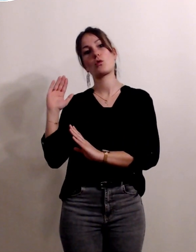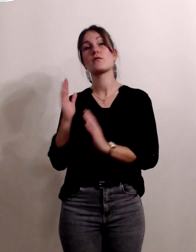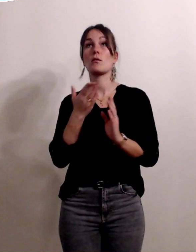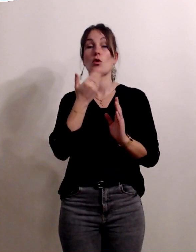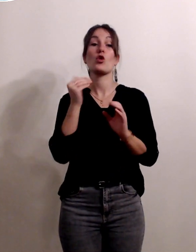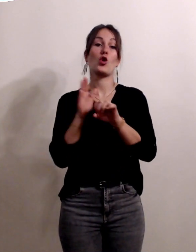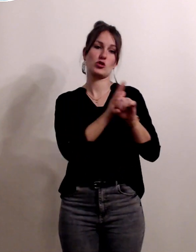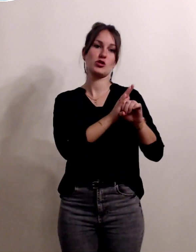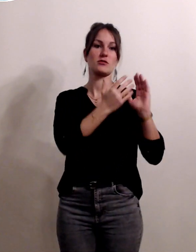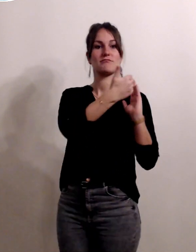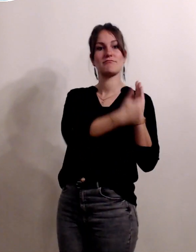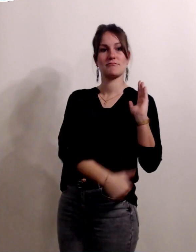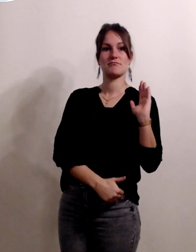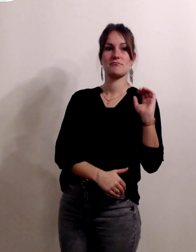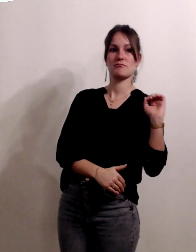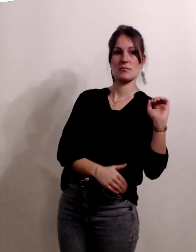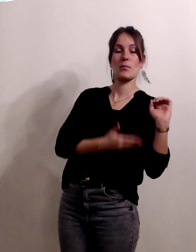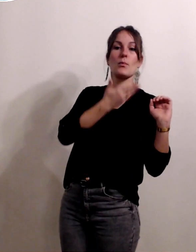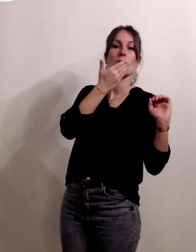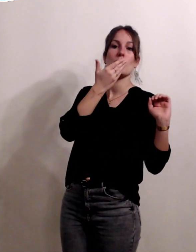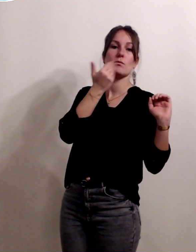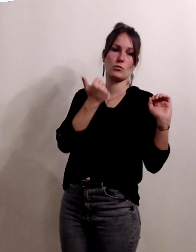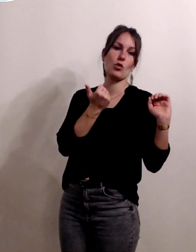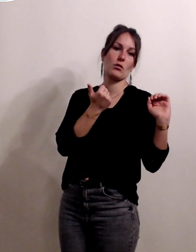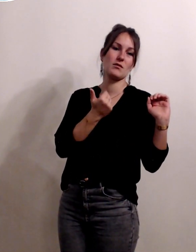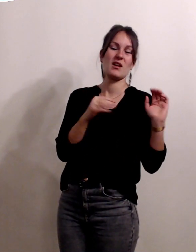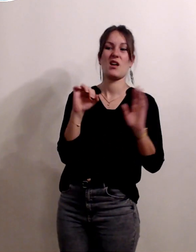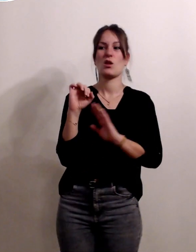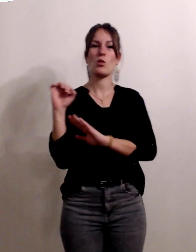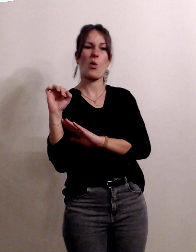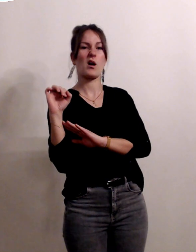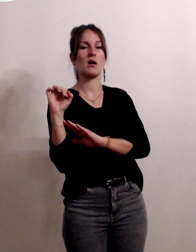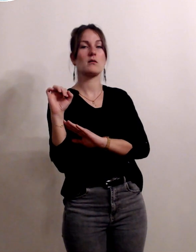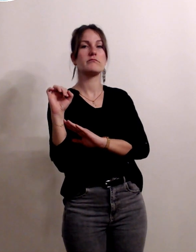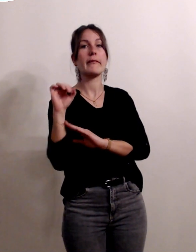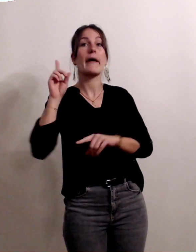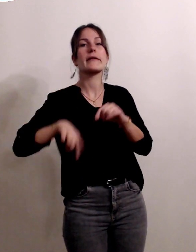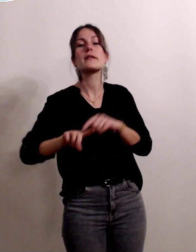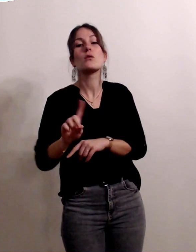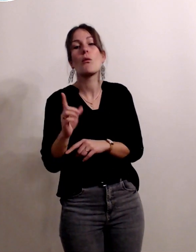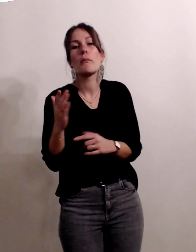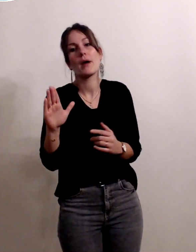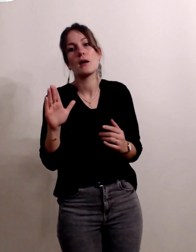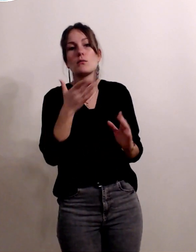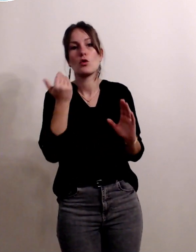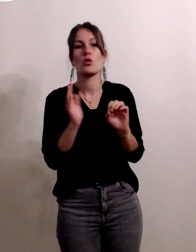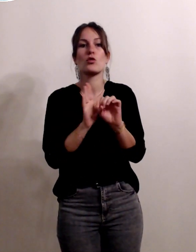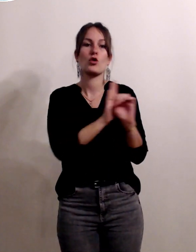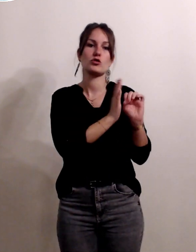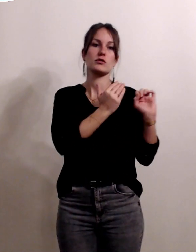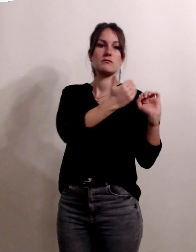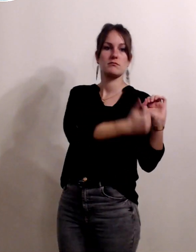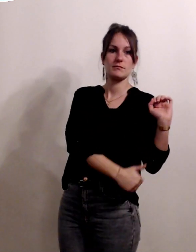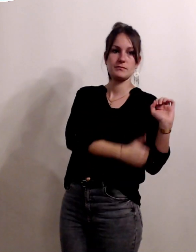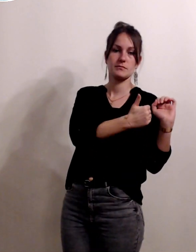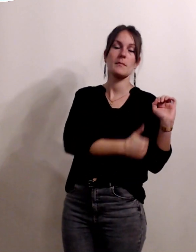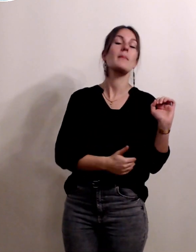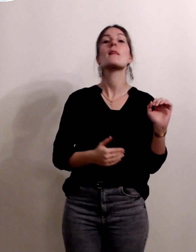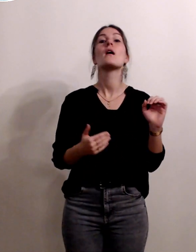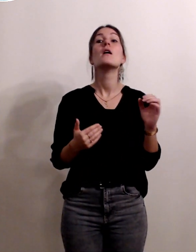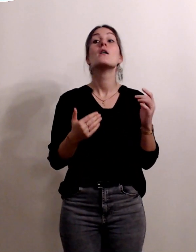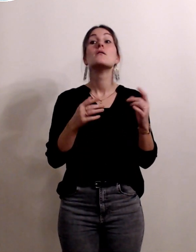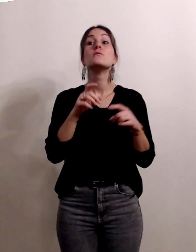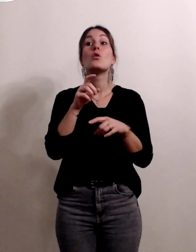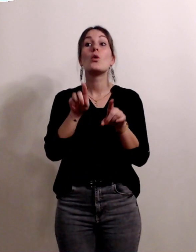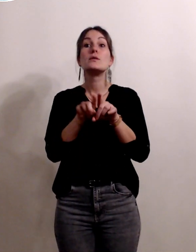gauche mais bon voilà le côté droit n'est pas contre-indiqué et donc quand on parle de sport et d'activité sportive